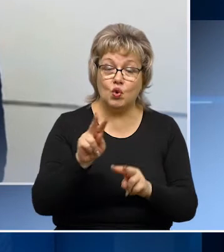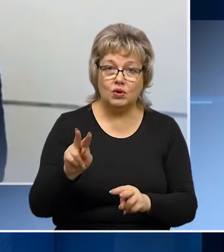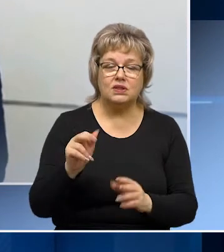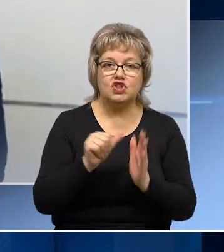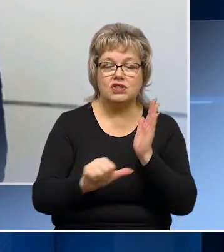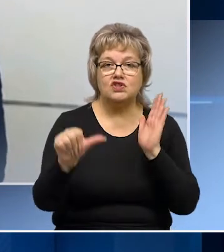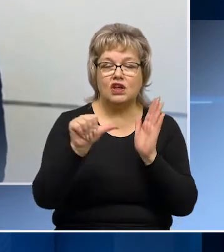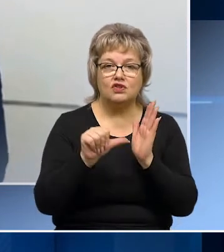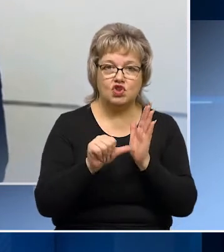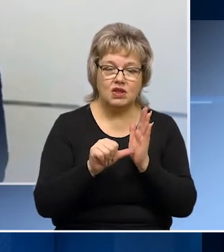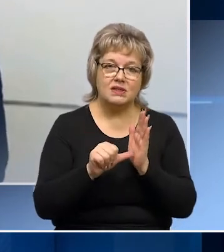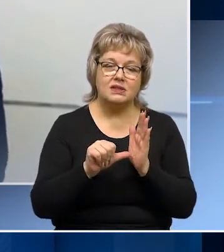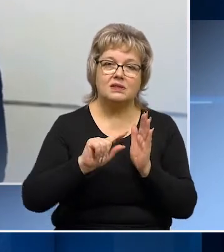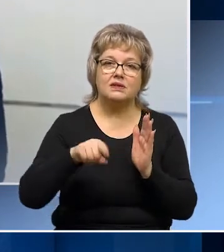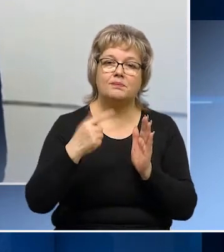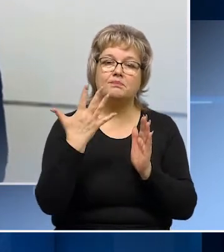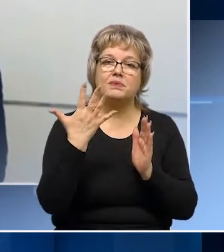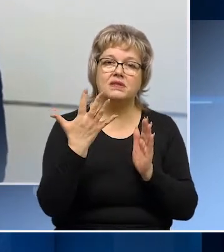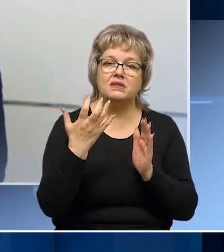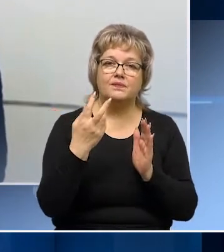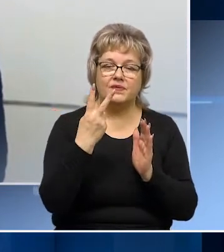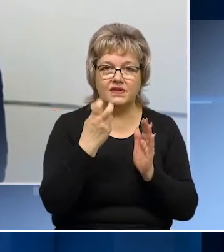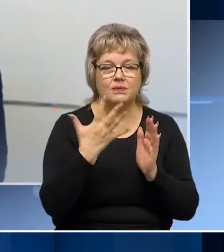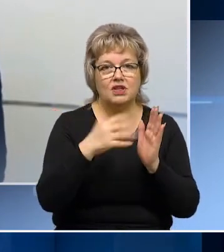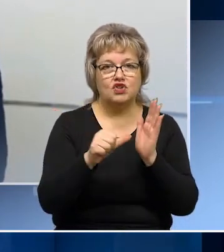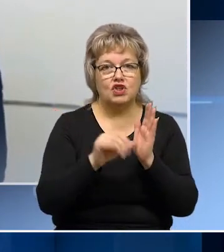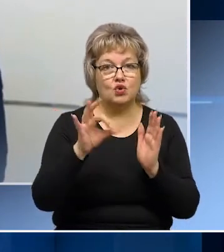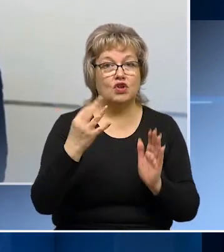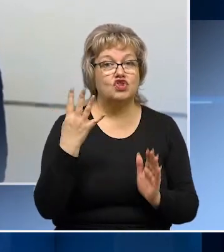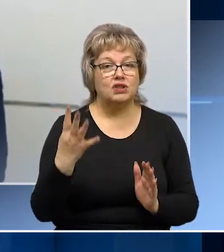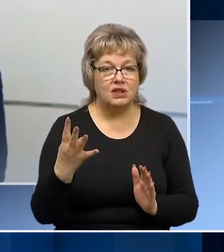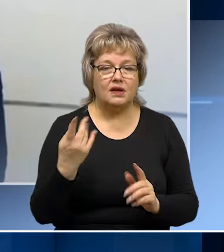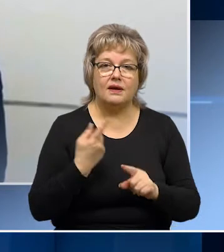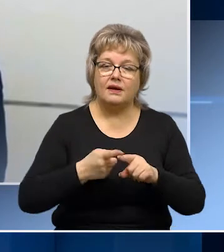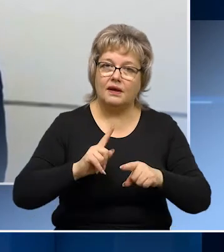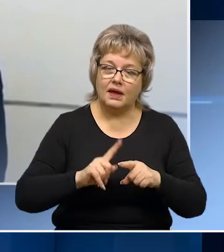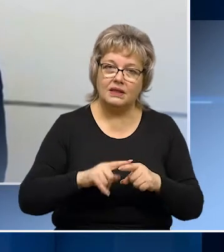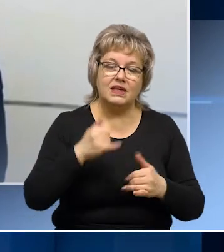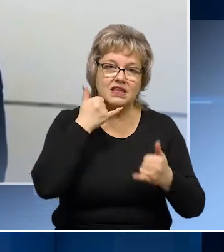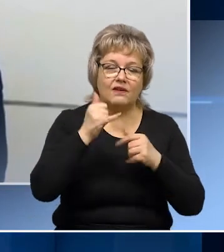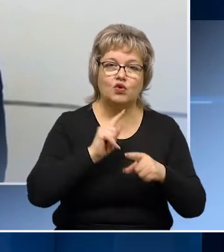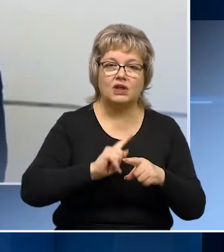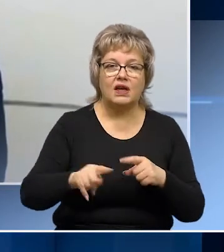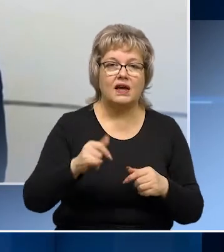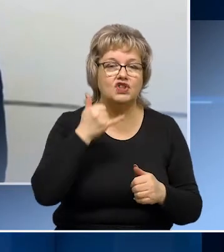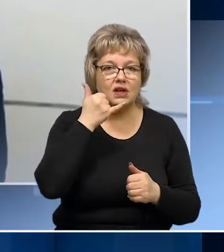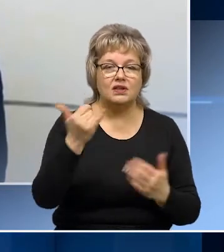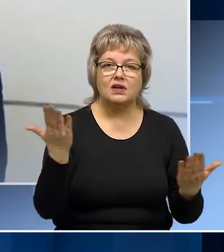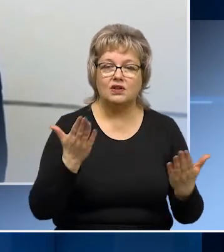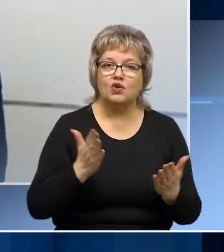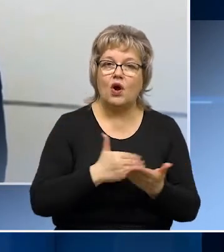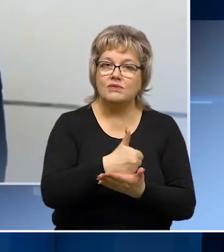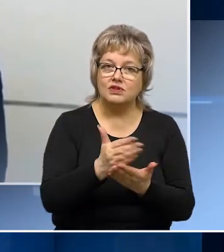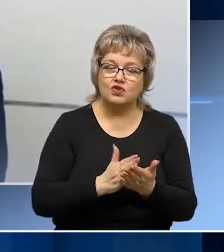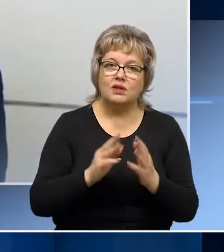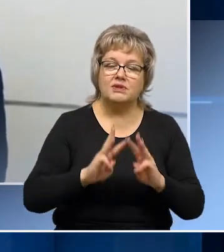хочу обозначить, 266-5504 – это телефон горячей линии,